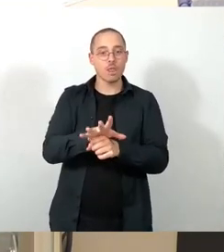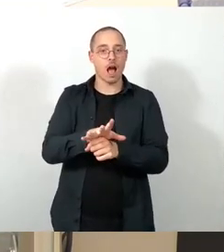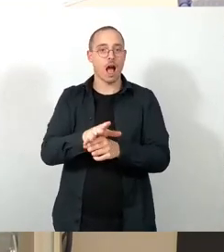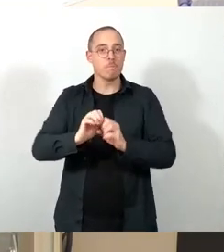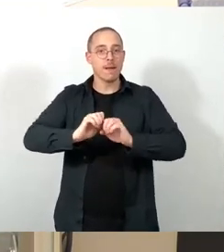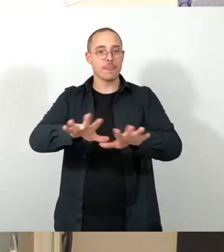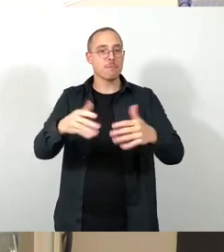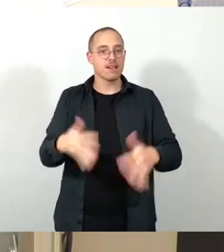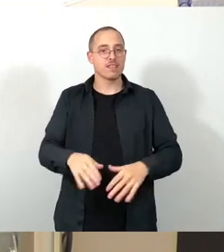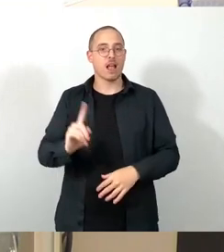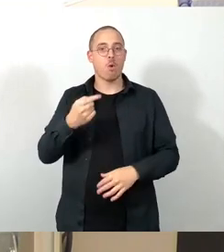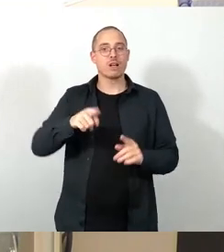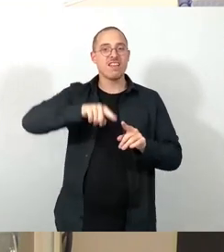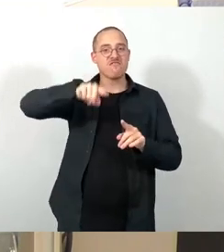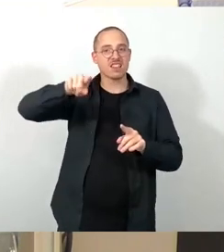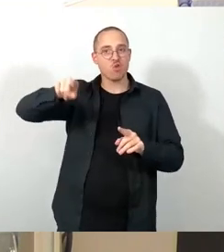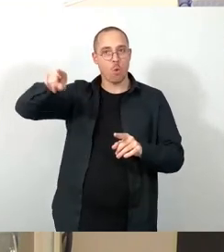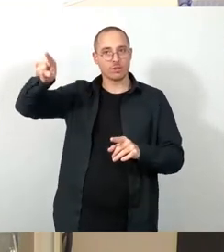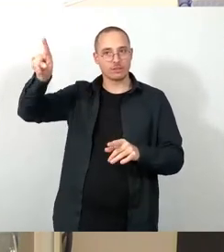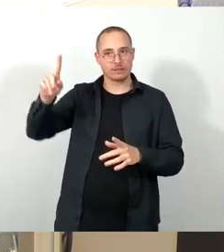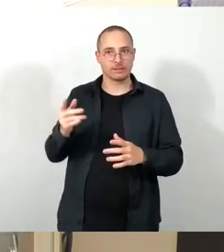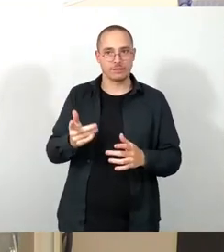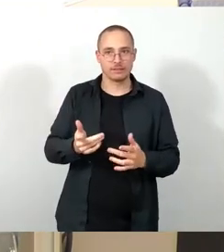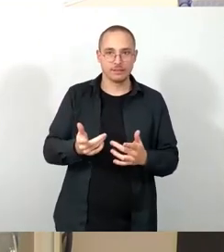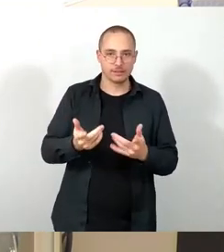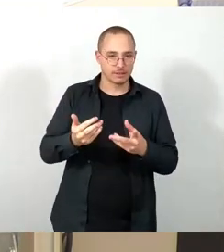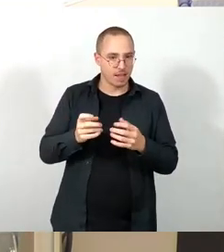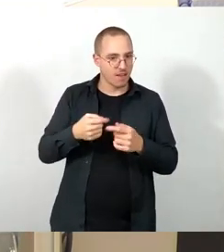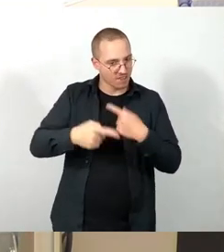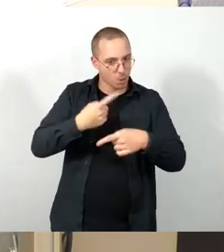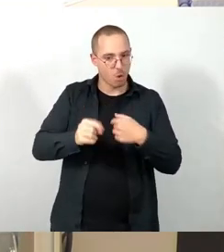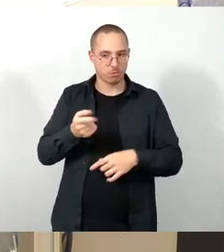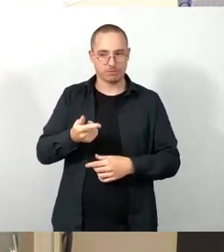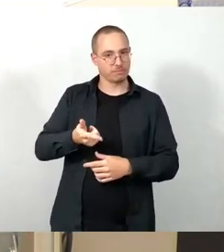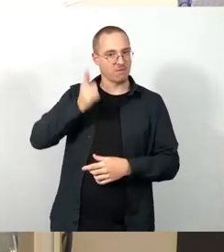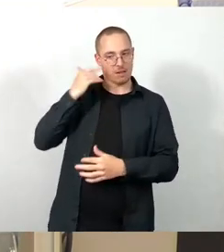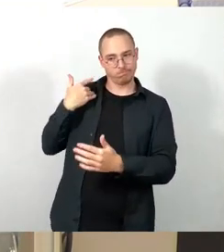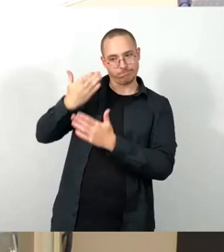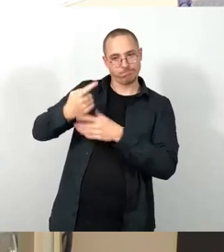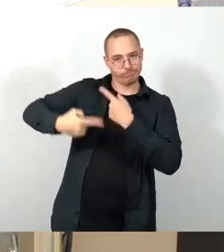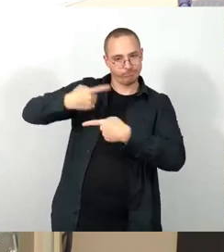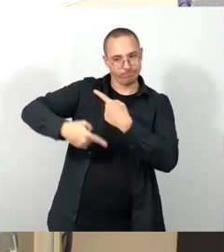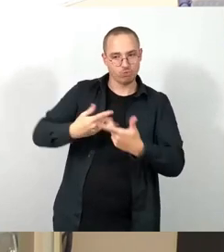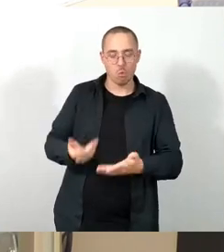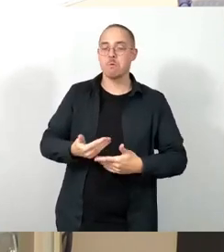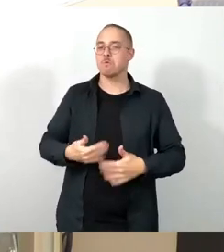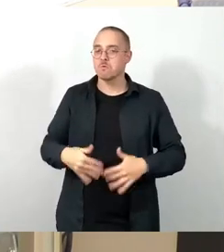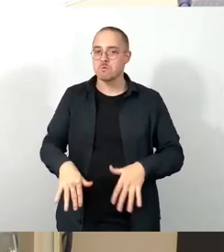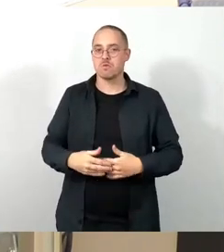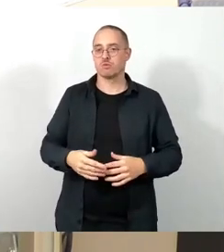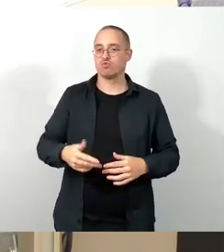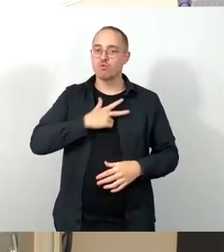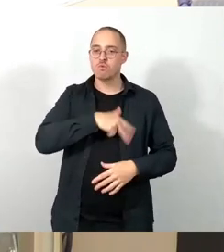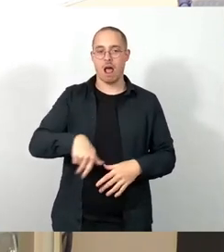vergangenen zwei Jahren erlebt haben, zu Veränderungen in der sozialen Landschaft in unserer Stadt geführt haben und neue Bedarfe